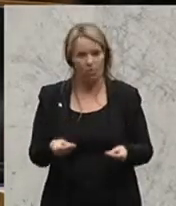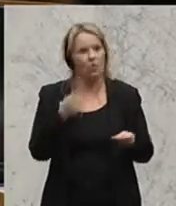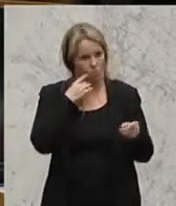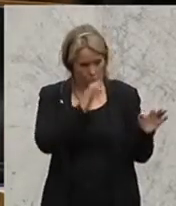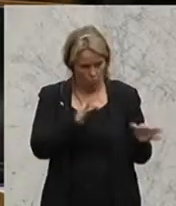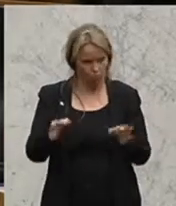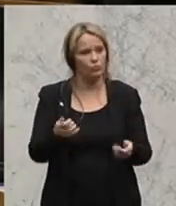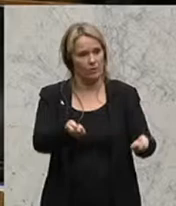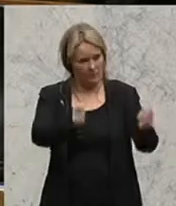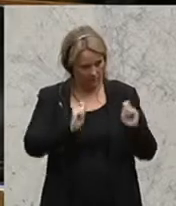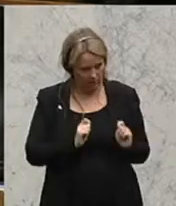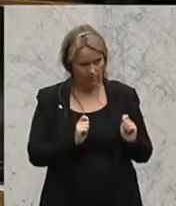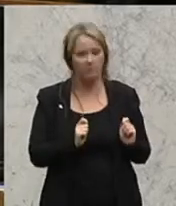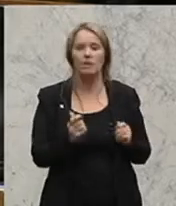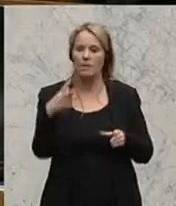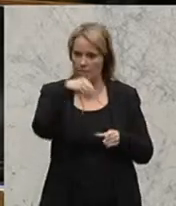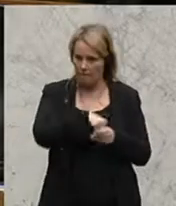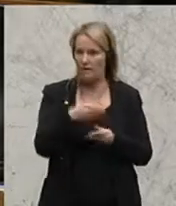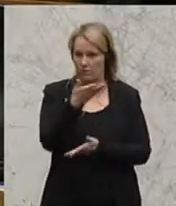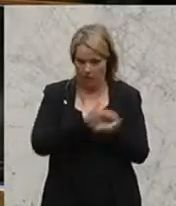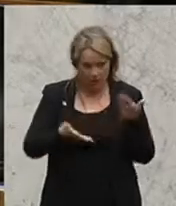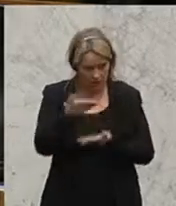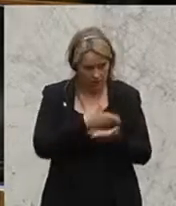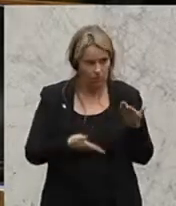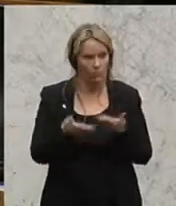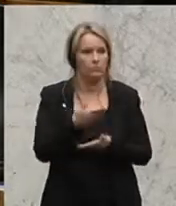ordnungsgemäß eingebracht, stehen mit in Verhandlung.